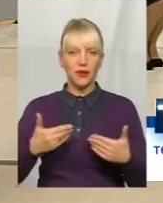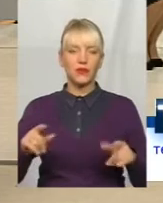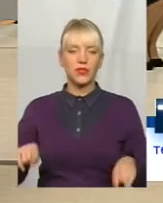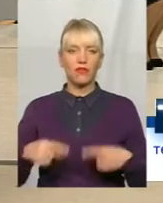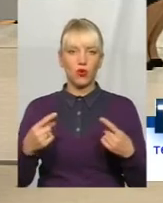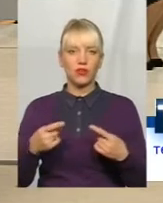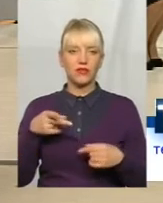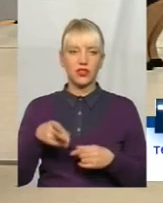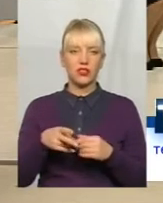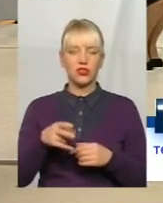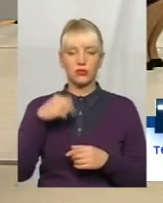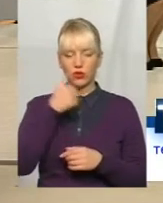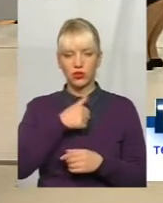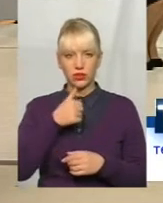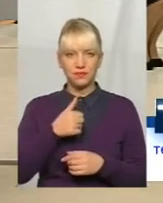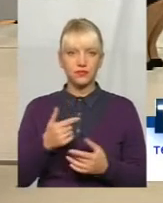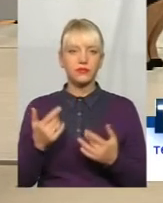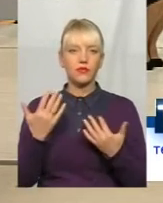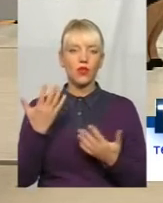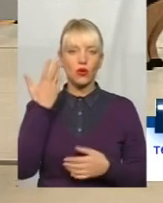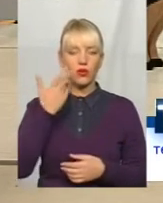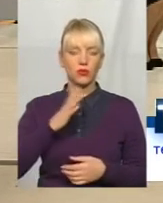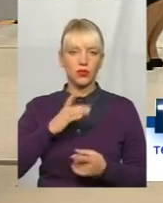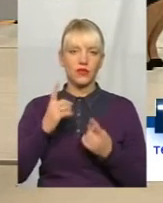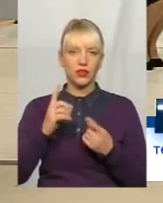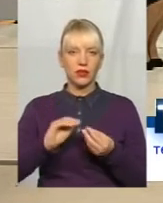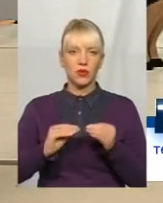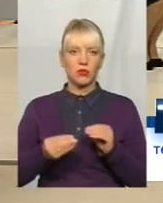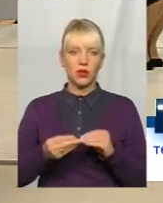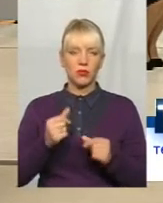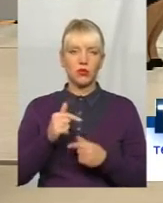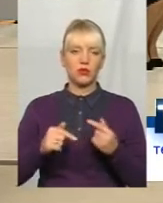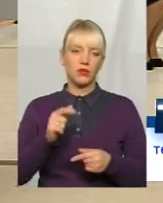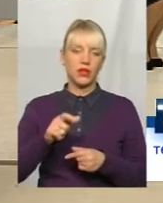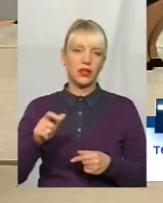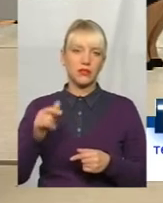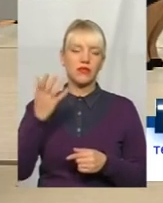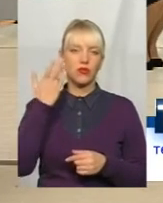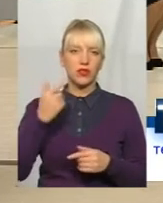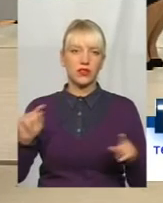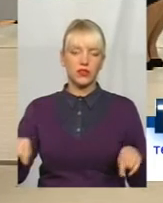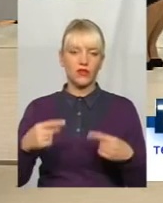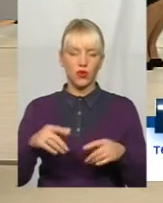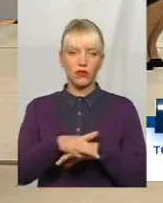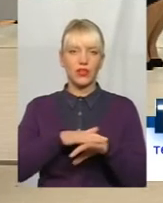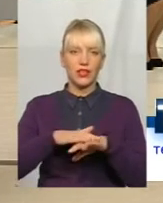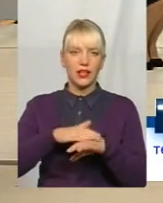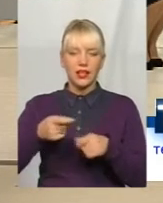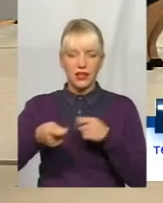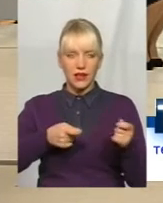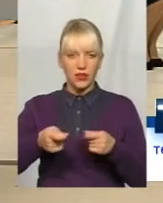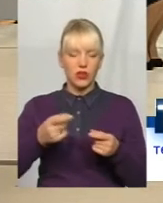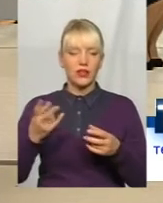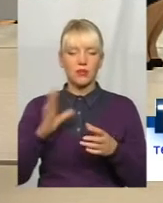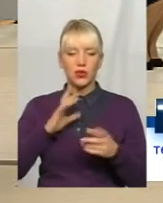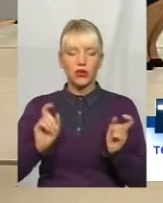в 2000 році, от коли були великі проблеми у підприємці, коли створювався ринок і виникали різні конкретні питання,